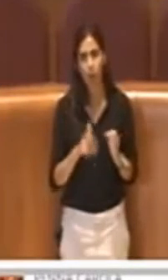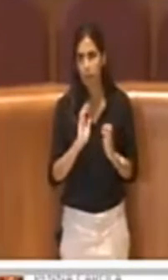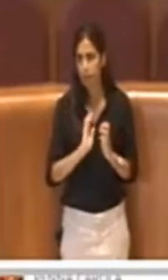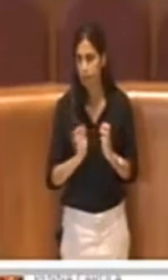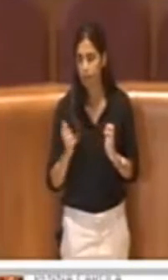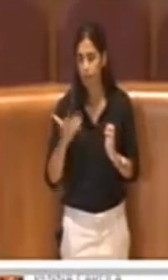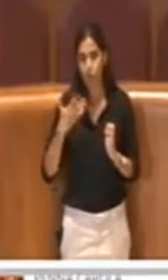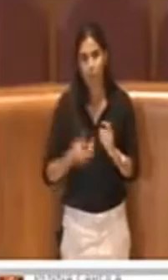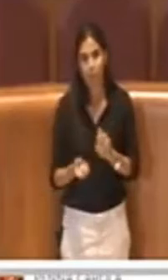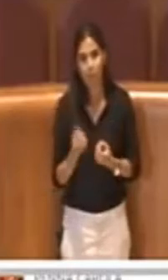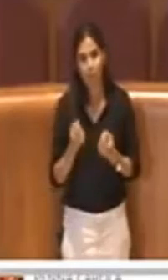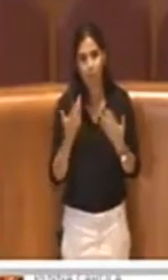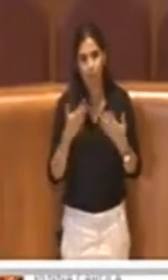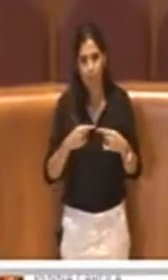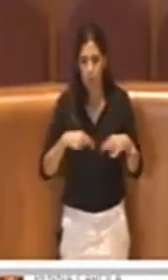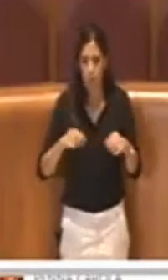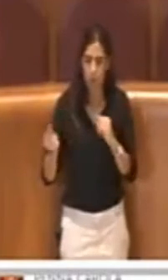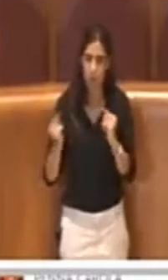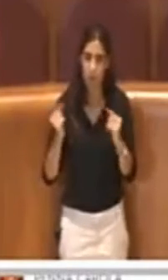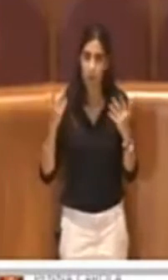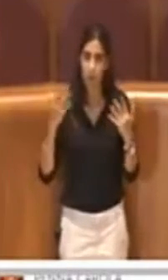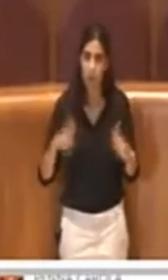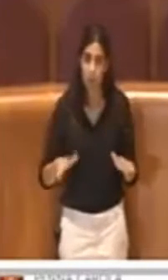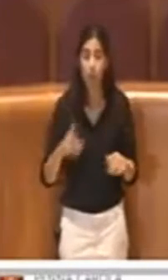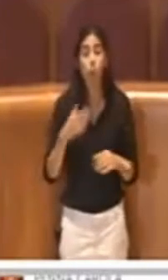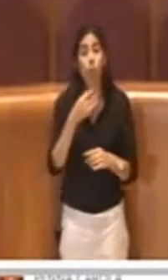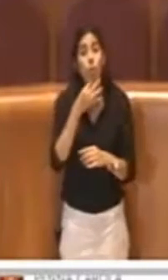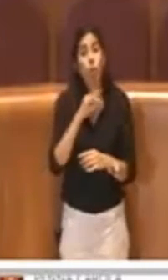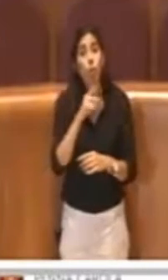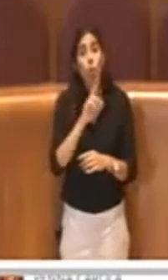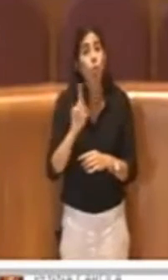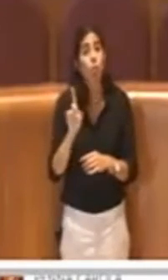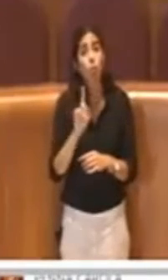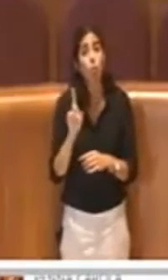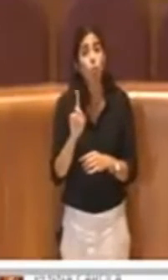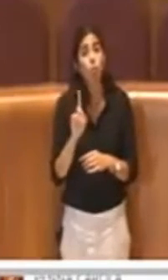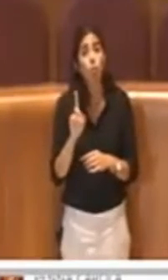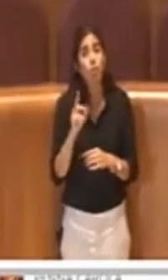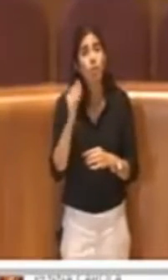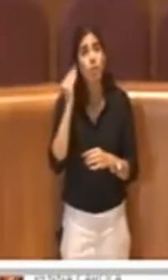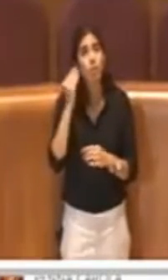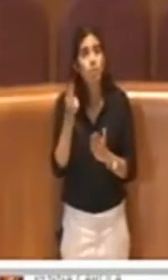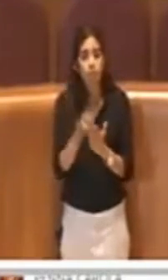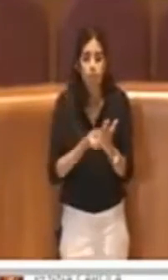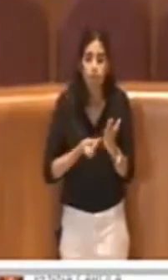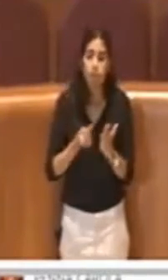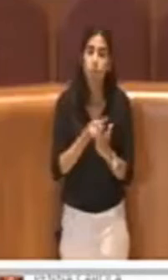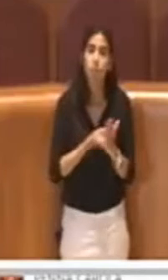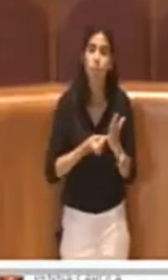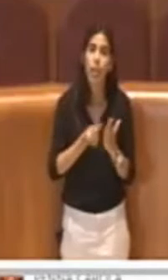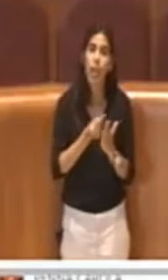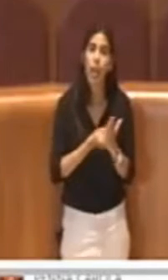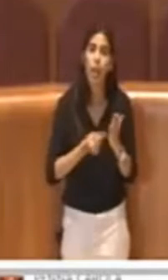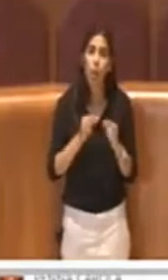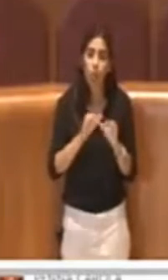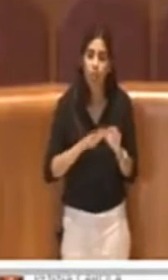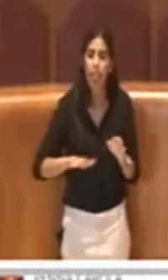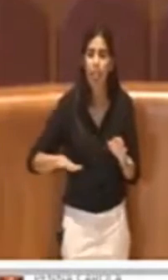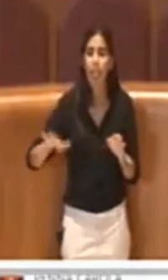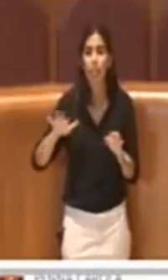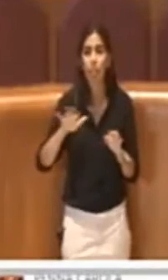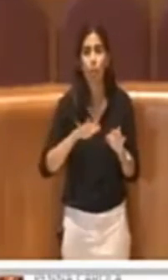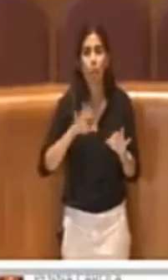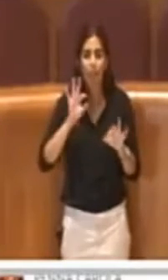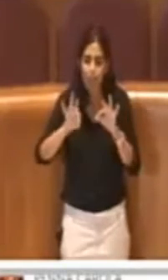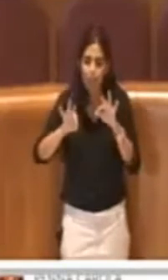anche in commissione, ad elaborare il piano territoriale della localizzazione delle antenne, così